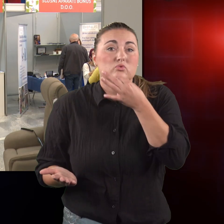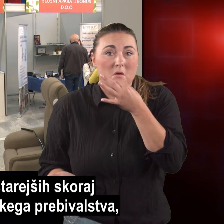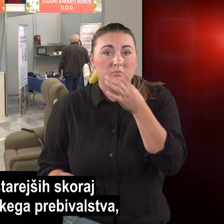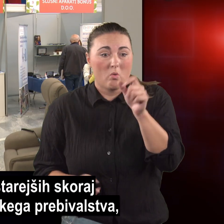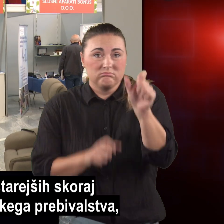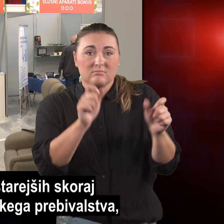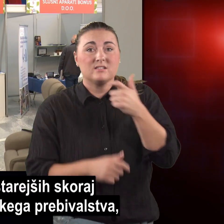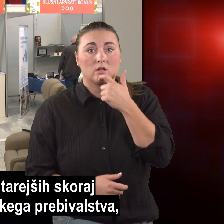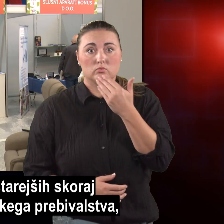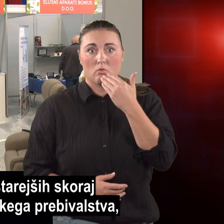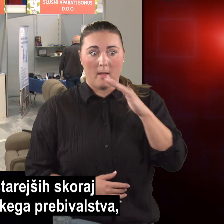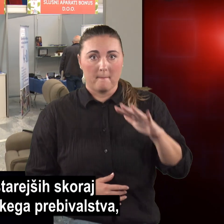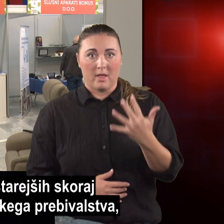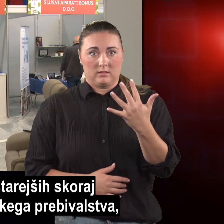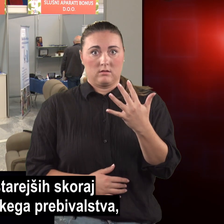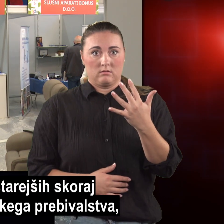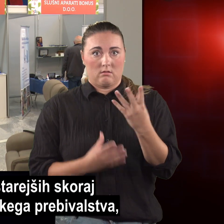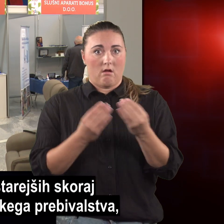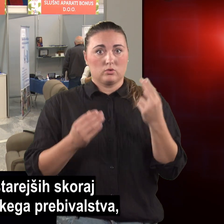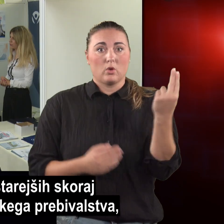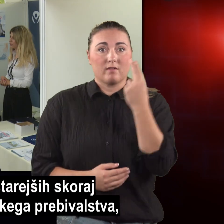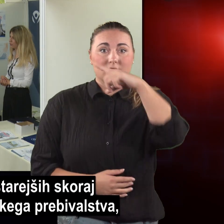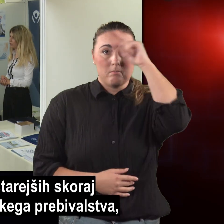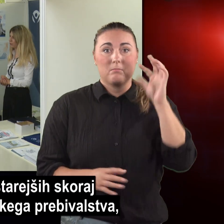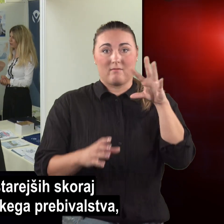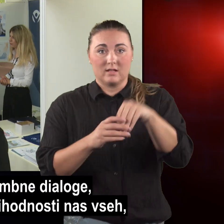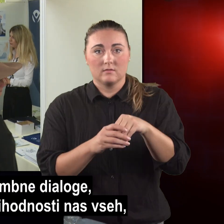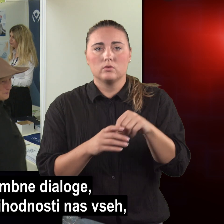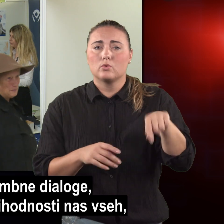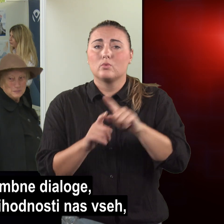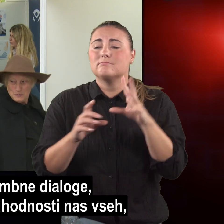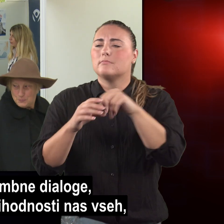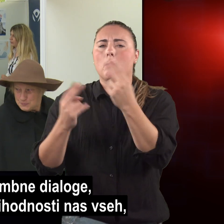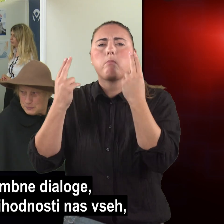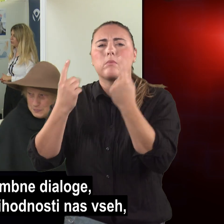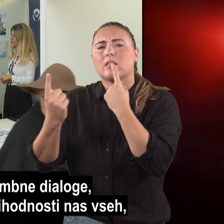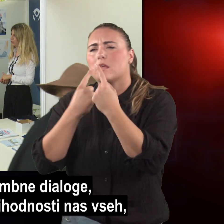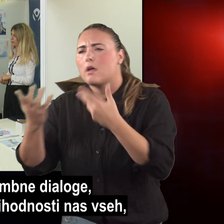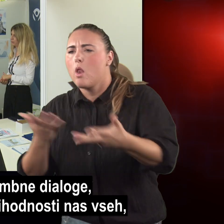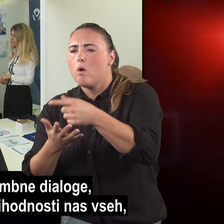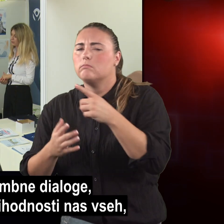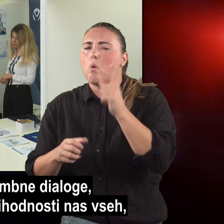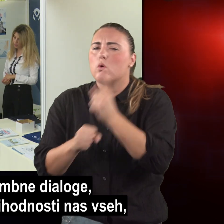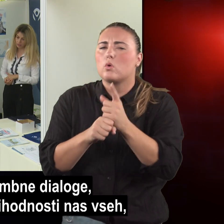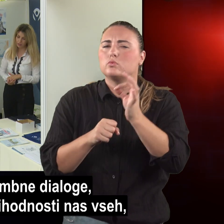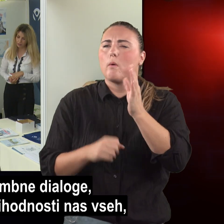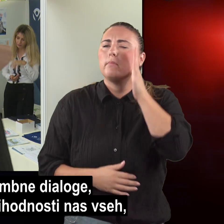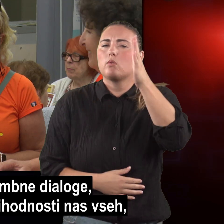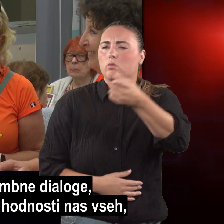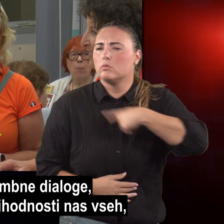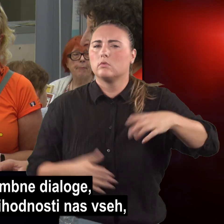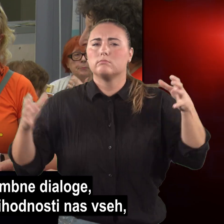Čeprav je starejših skoraj petina slovenskega prebivalstva, so v pomembne dialoge, ki odlučajo